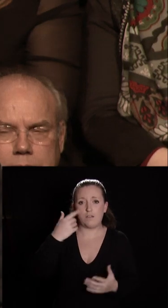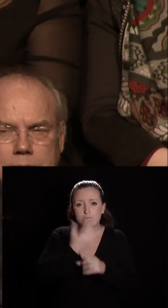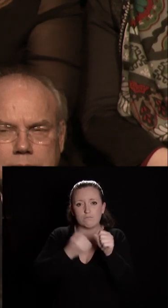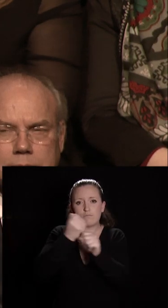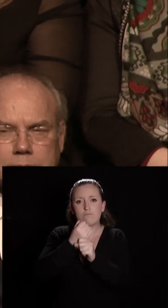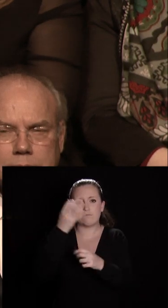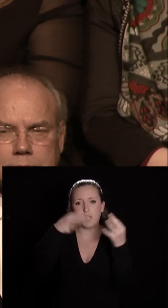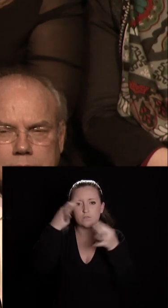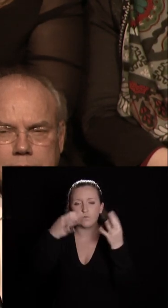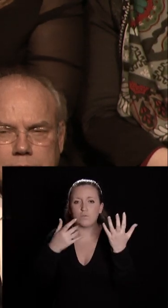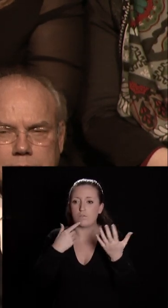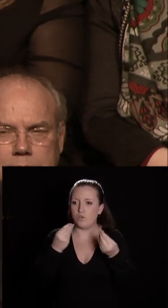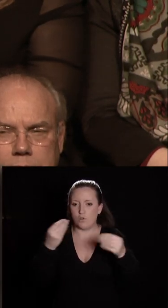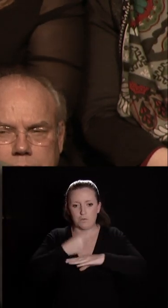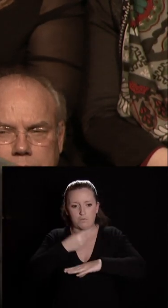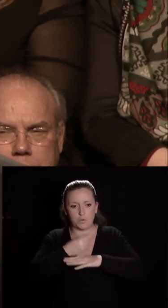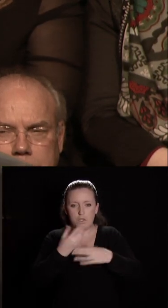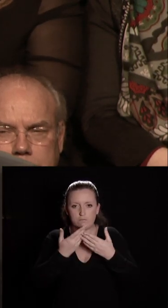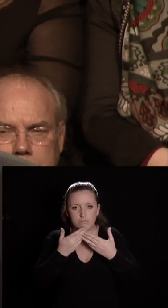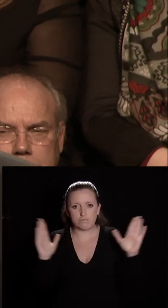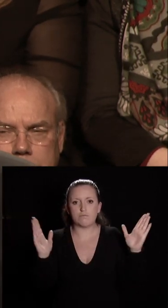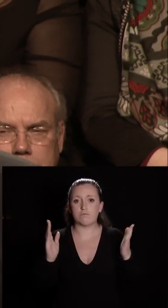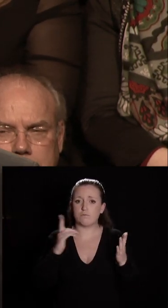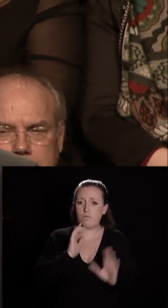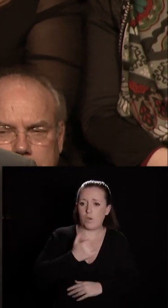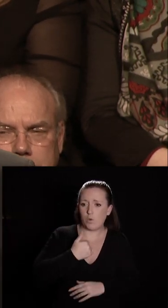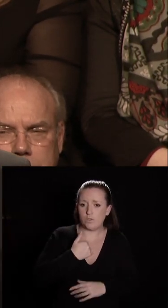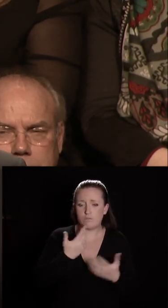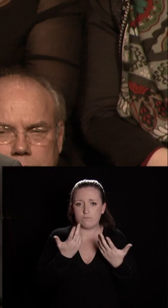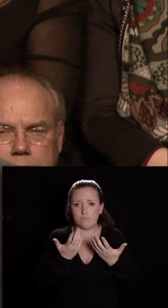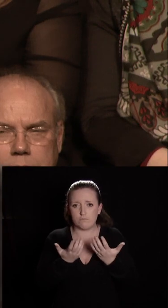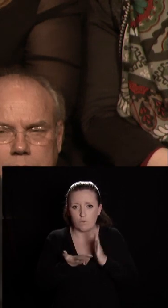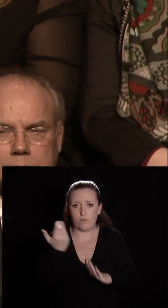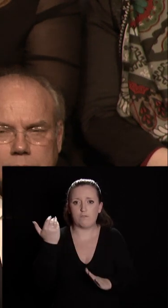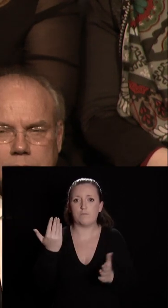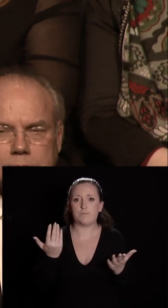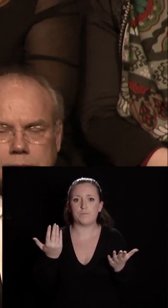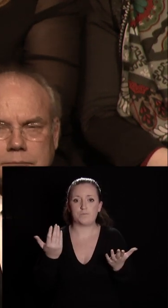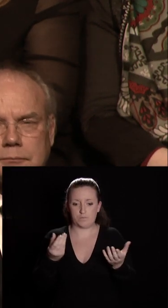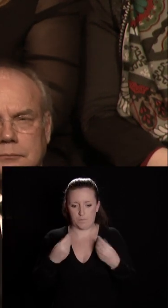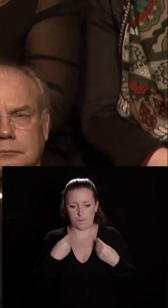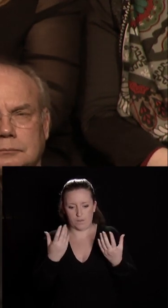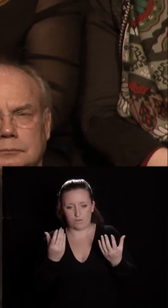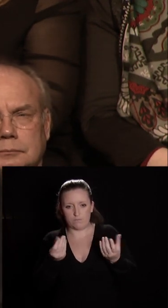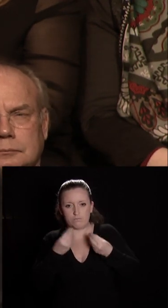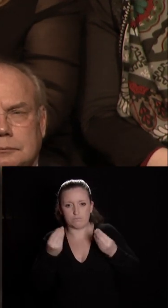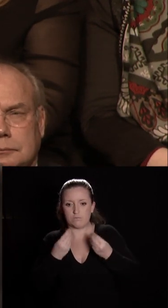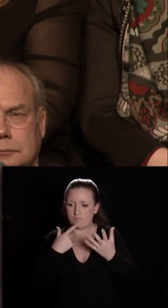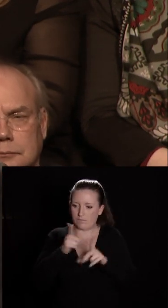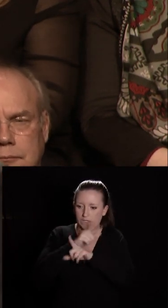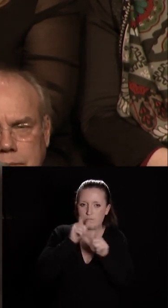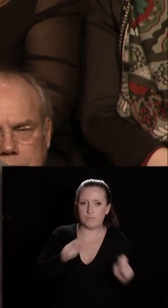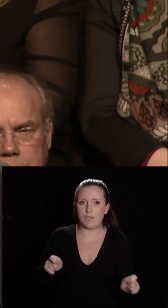de créer nos peurs et nos égoïsmes ils nous enseignent au contraire tout à fait le contraire le respect